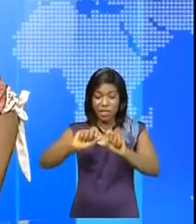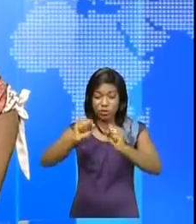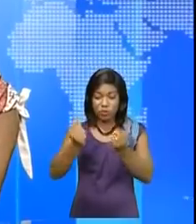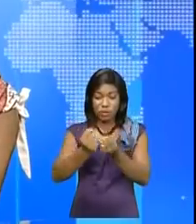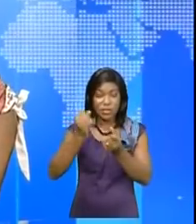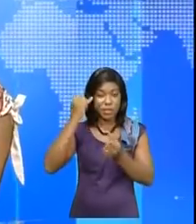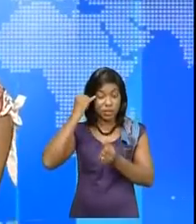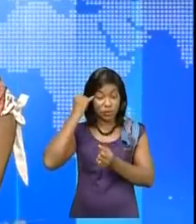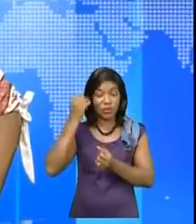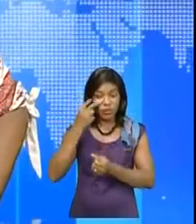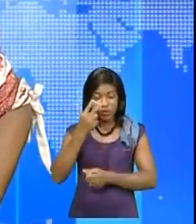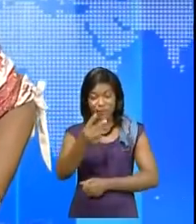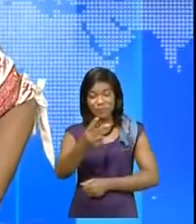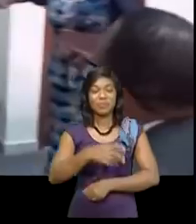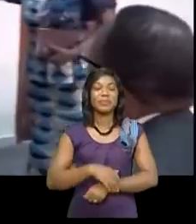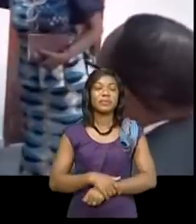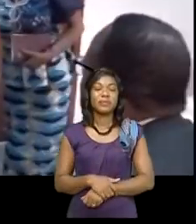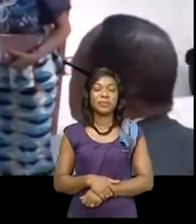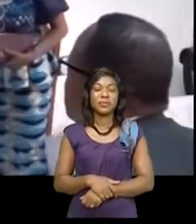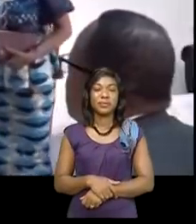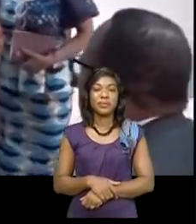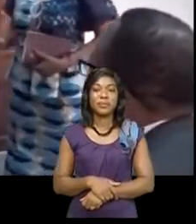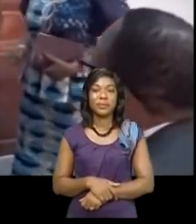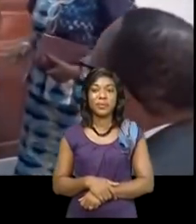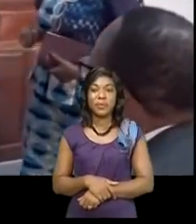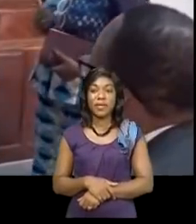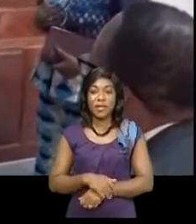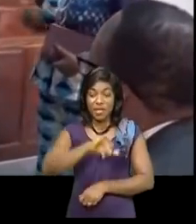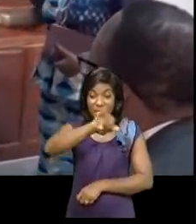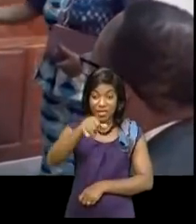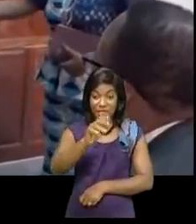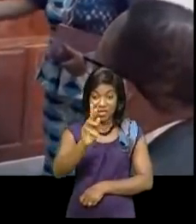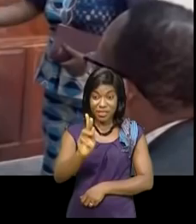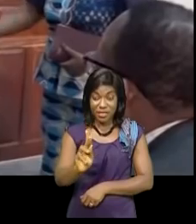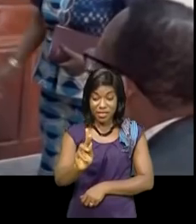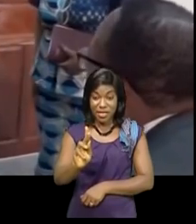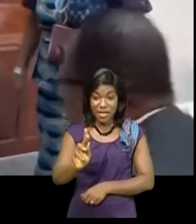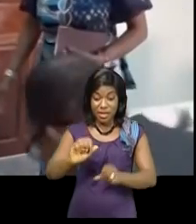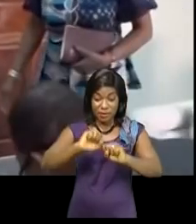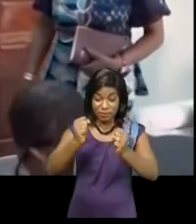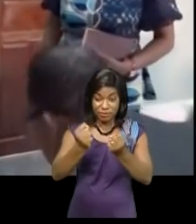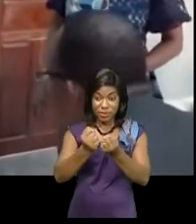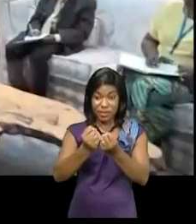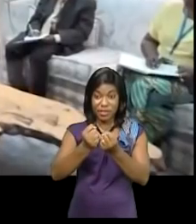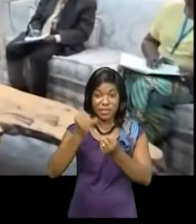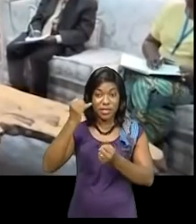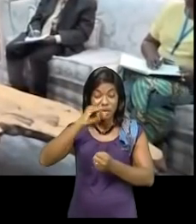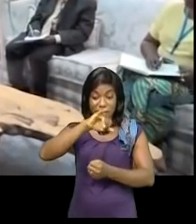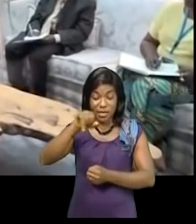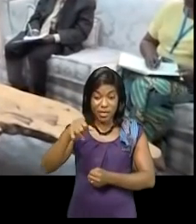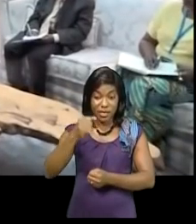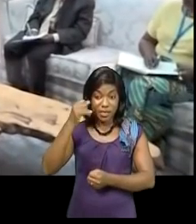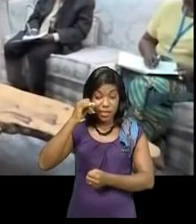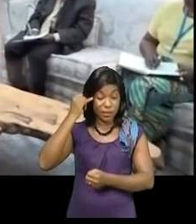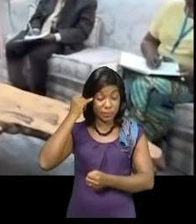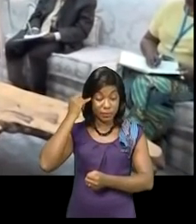Cédric Kenina, un reportage. La JICA, l'agence japonaise des coopérations internationales, un partenaire